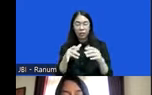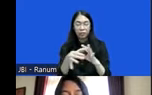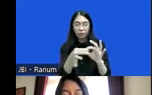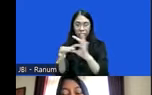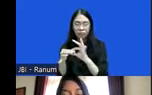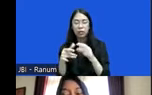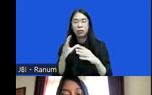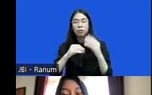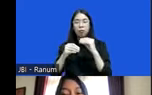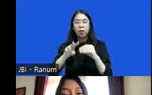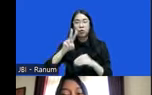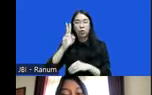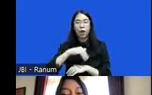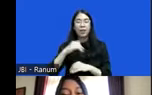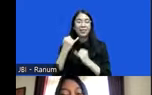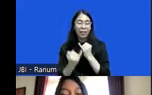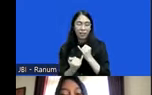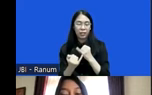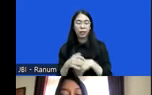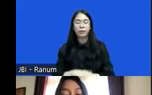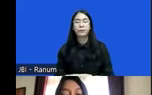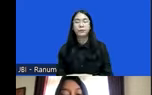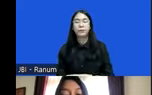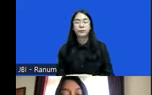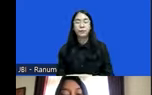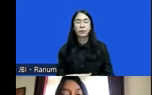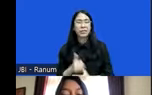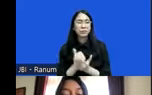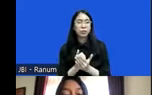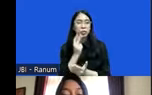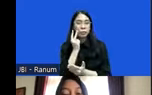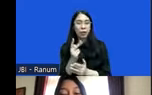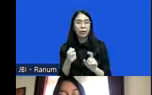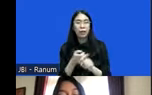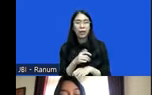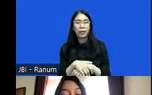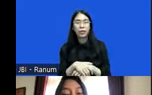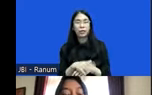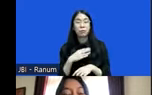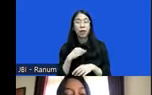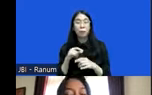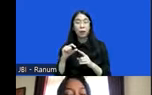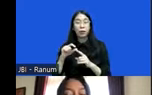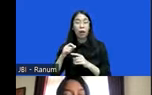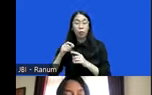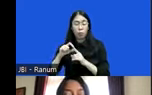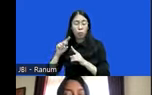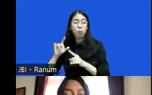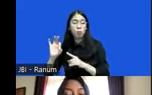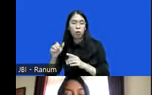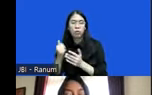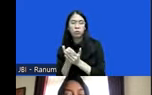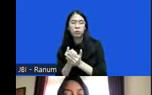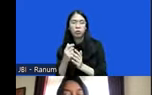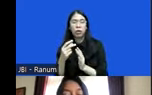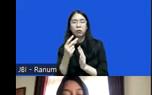sejak dua hari terakhir nah kalau kita melihat sebetulnya dari pendapat yang pro begitu ya ya memang revisi Undang-Undang Polri ini